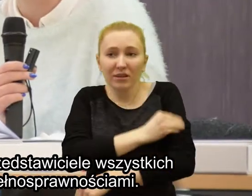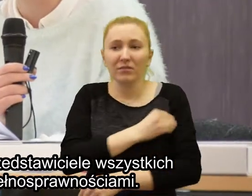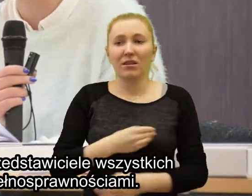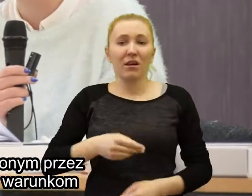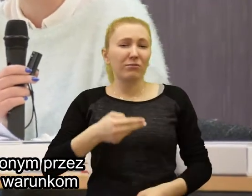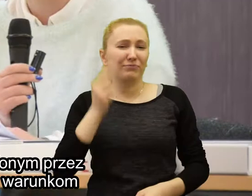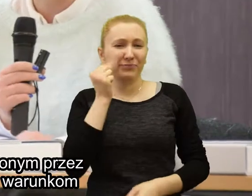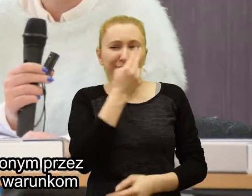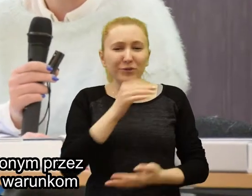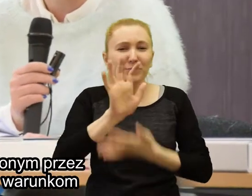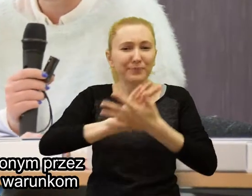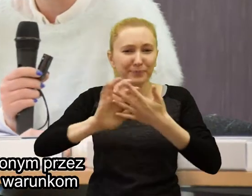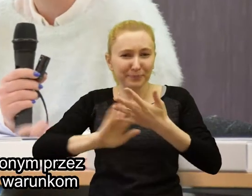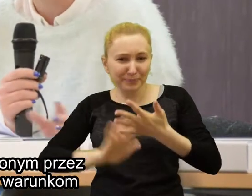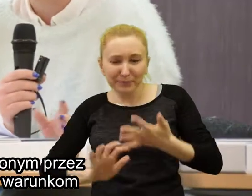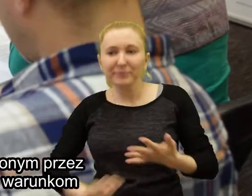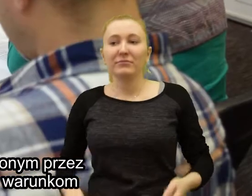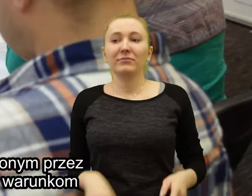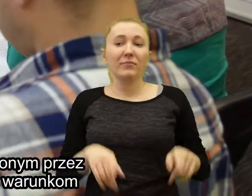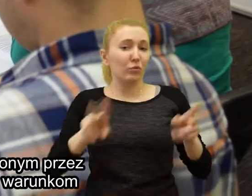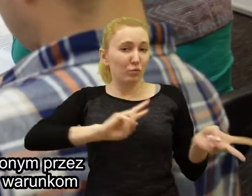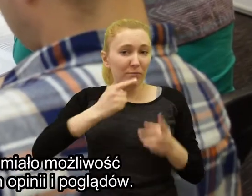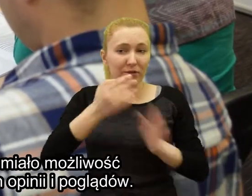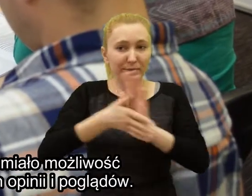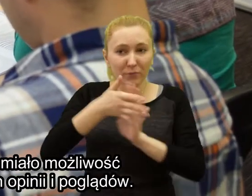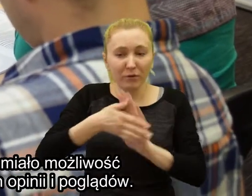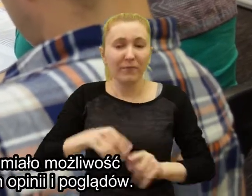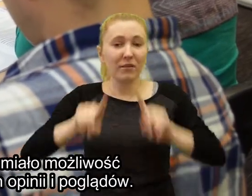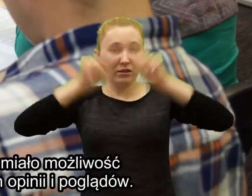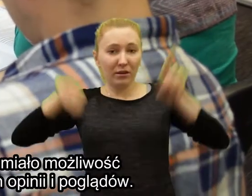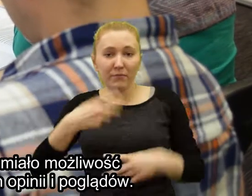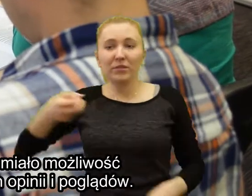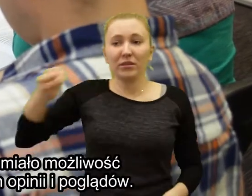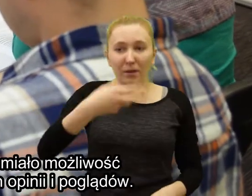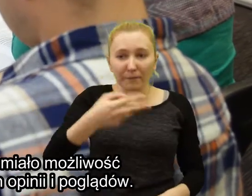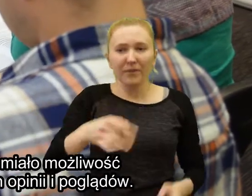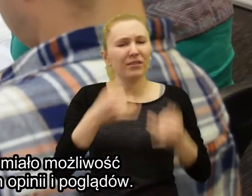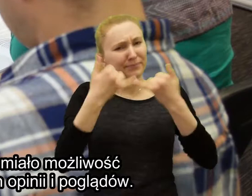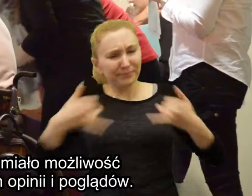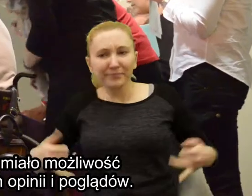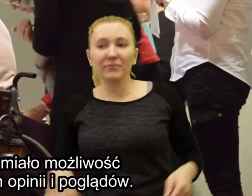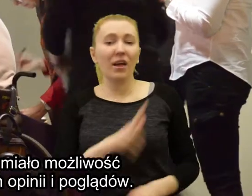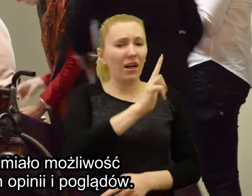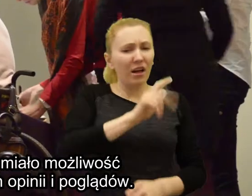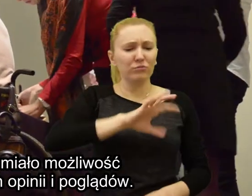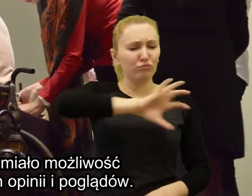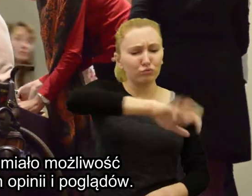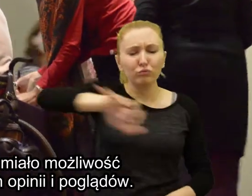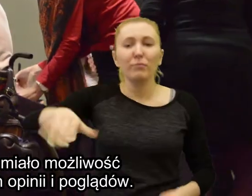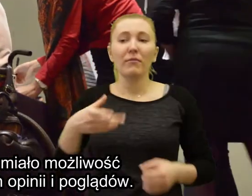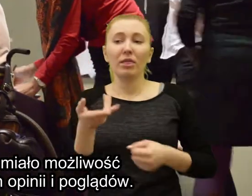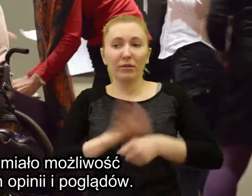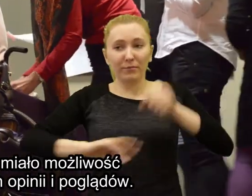niepełnosprawnościami. Dzięki zapewnionym przez organizatorów warunkom, każde ze środowisk miało możliwość